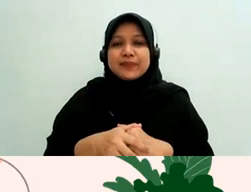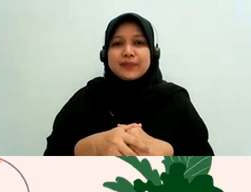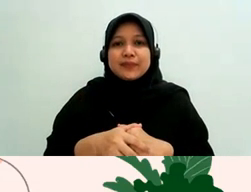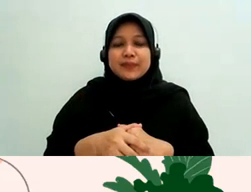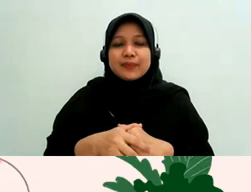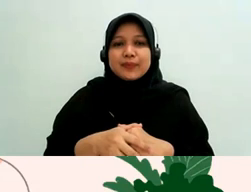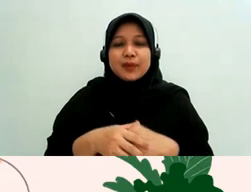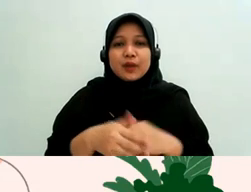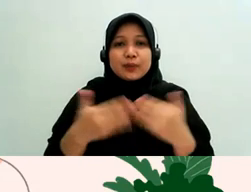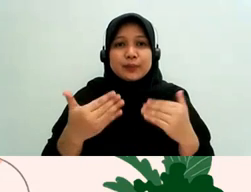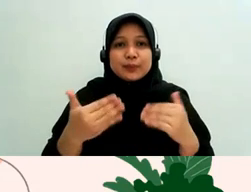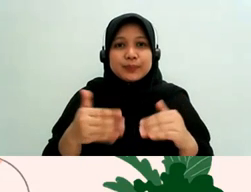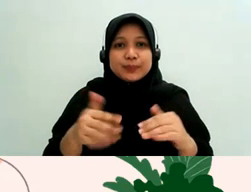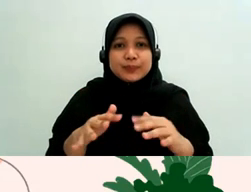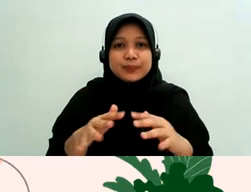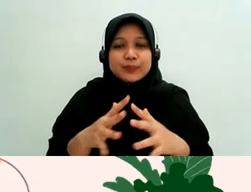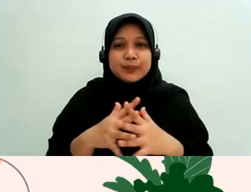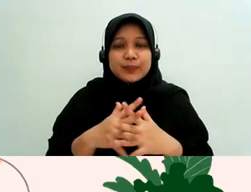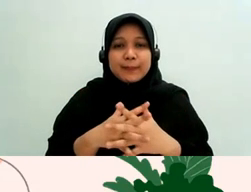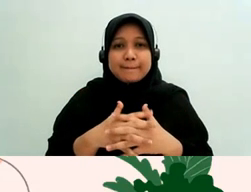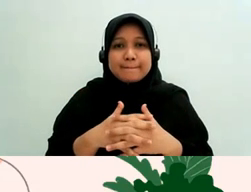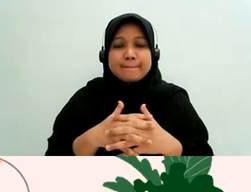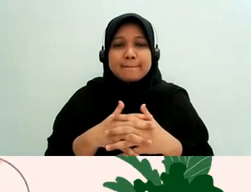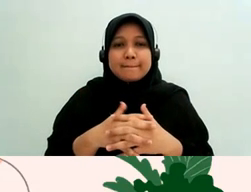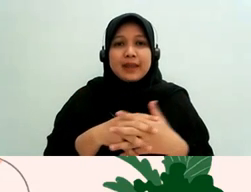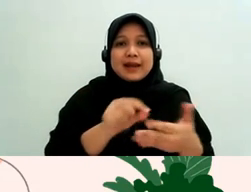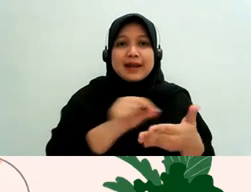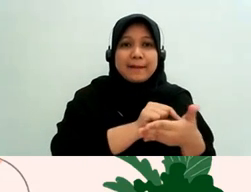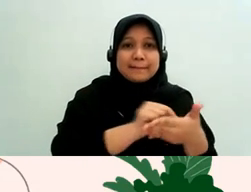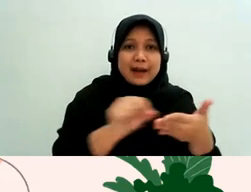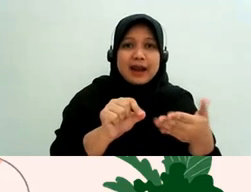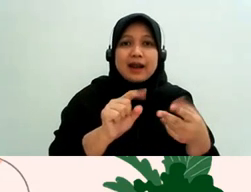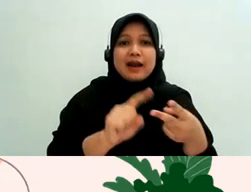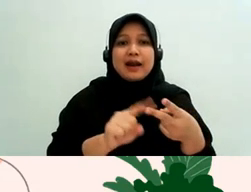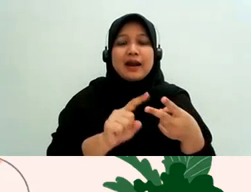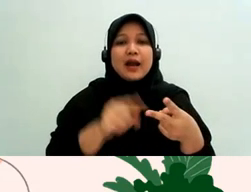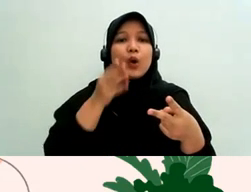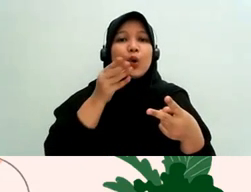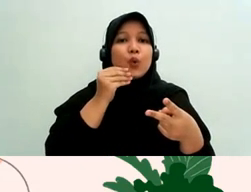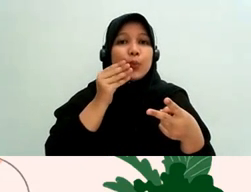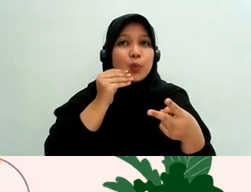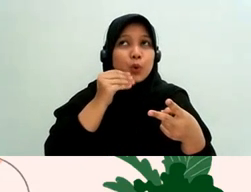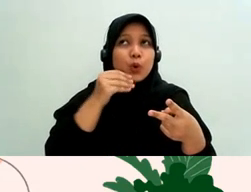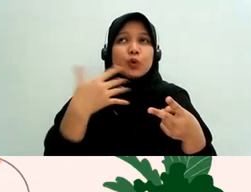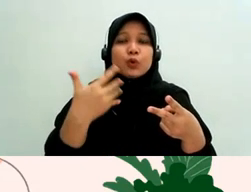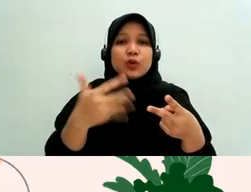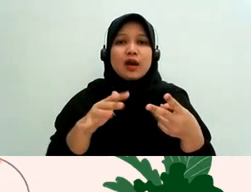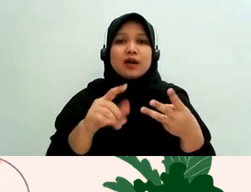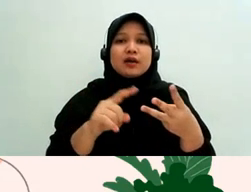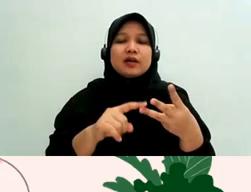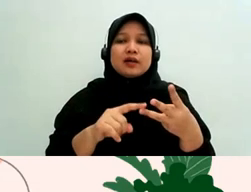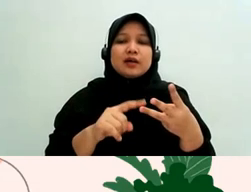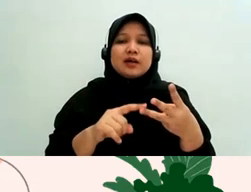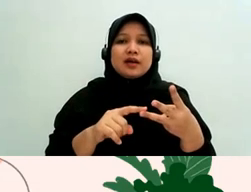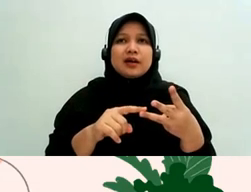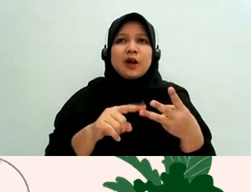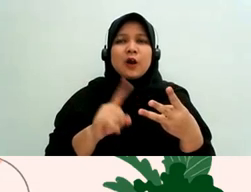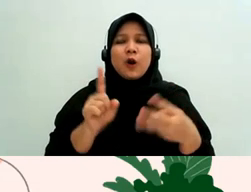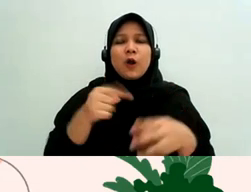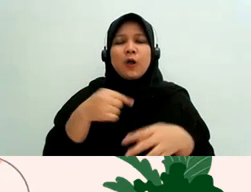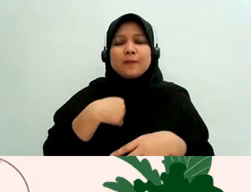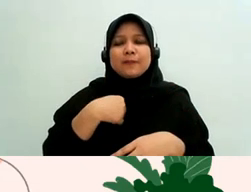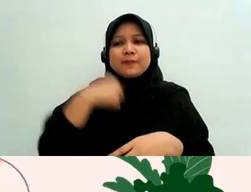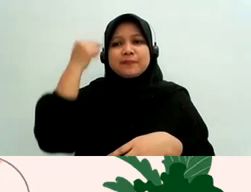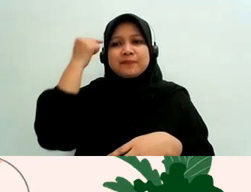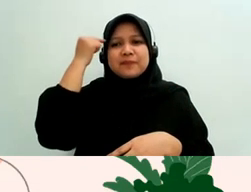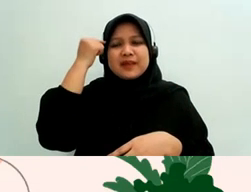selain nama dan umur juga ini yang ya tau ya kalau saya menurut saya itu juga